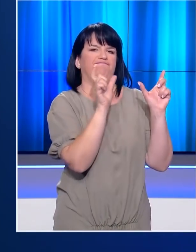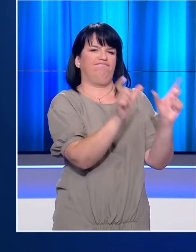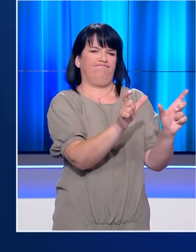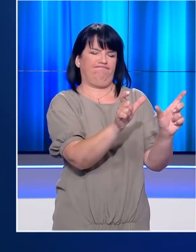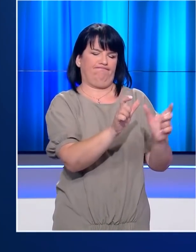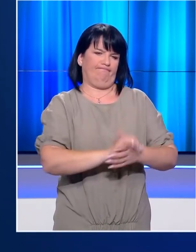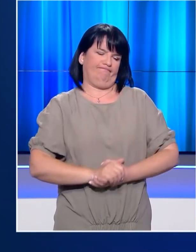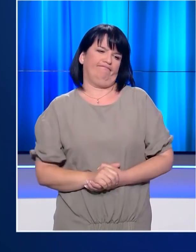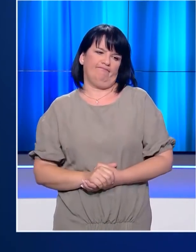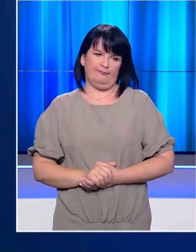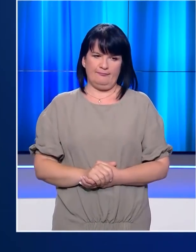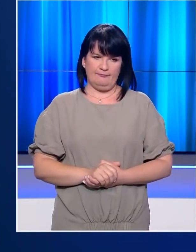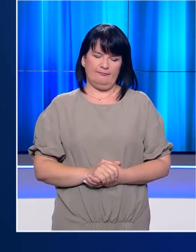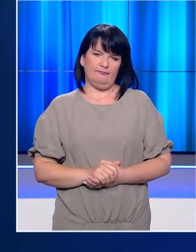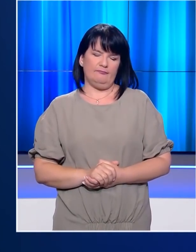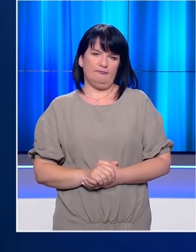Ελευθέριος Βενιζέλος.